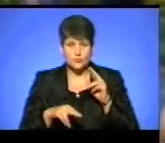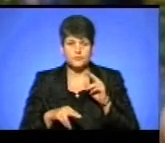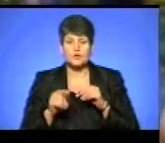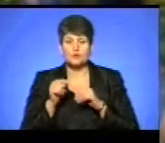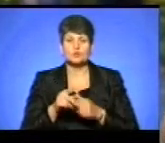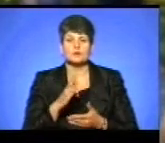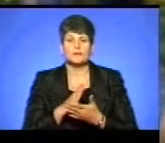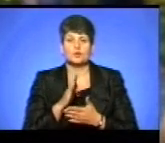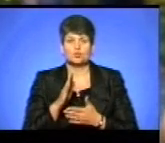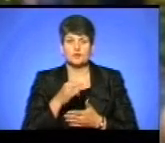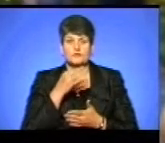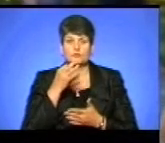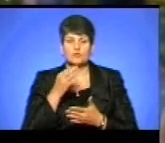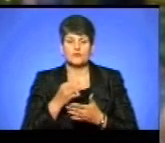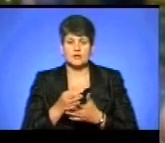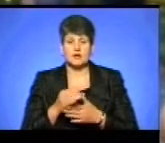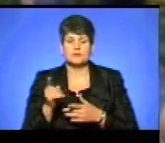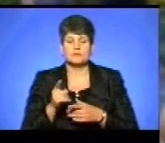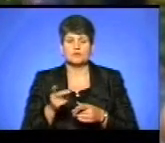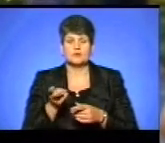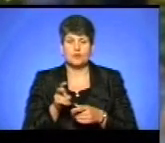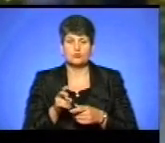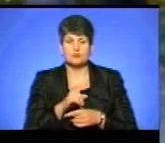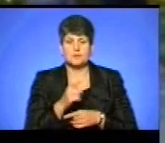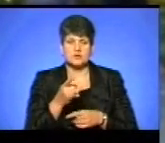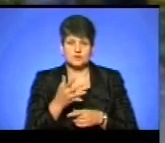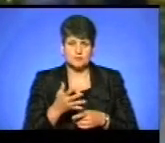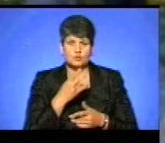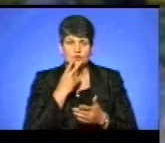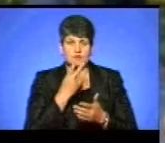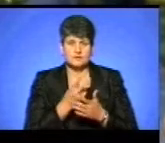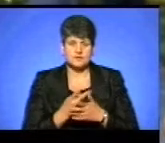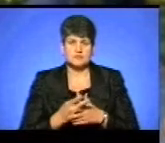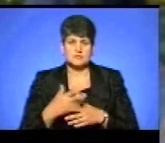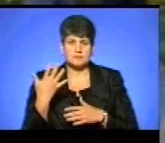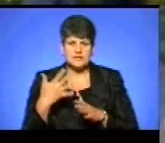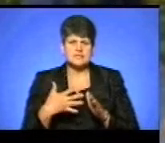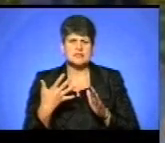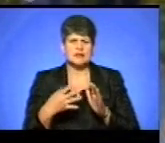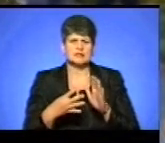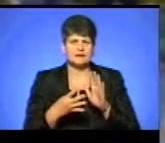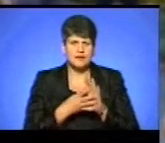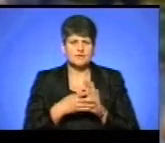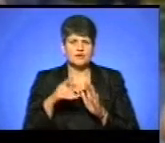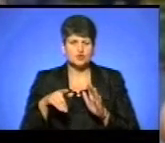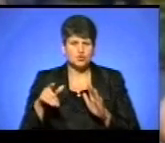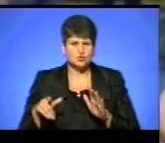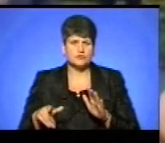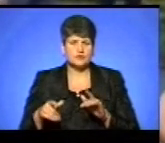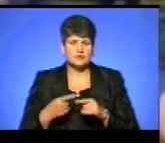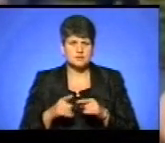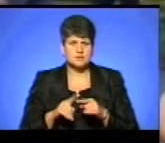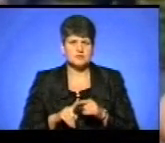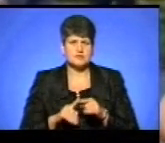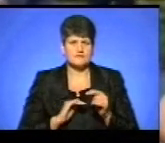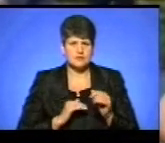мають бути ті відповідальні. Розумієте, тут проходжу не перший раз. Подивіться, я нарахувала 59 чоловік. Це не